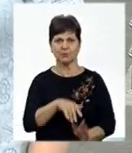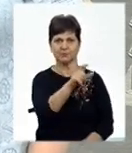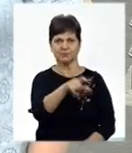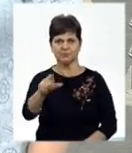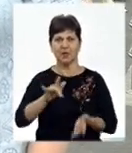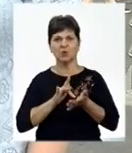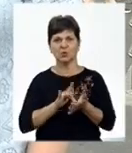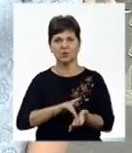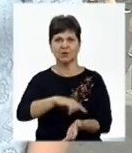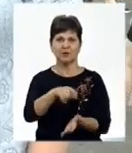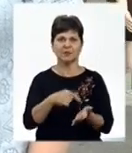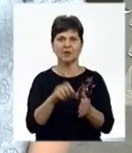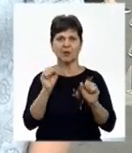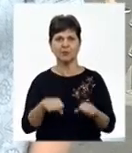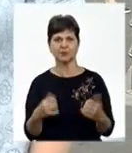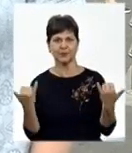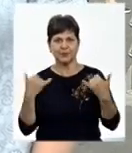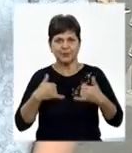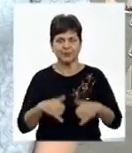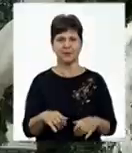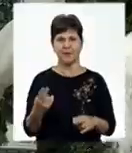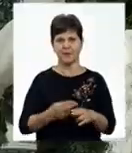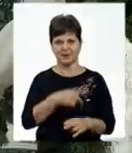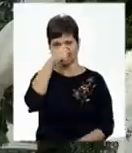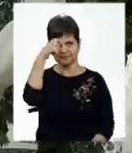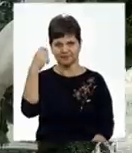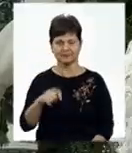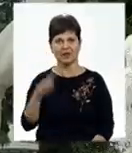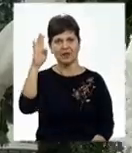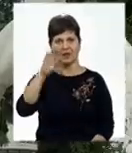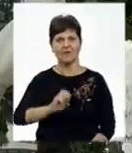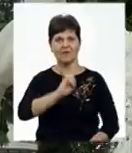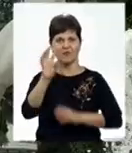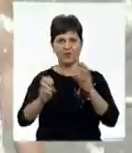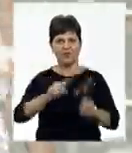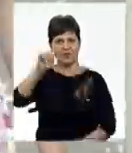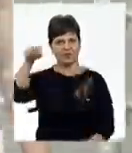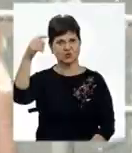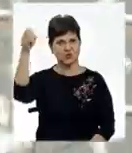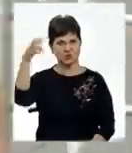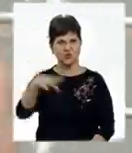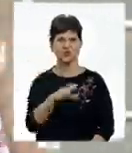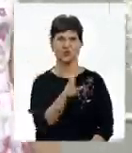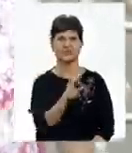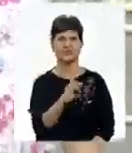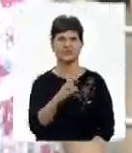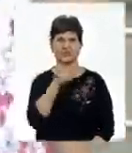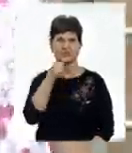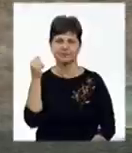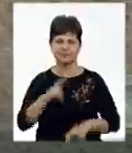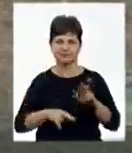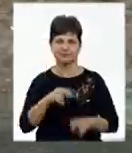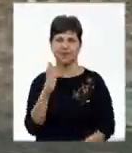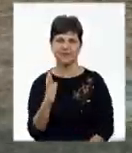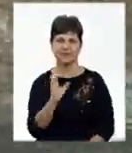туристи і місцеві змогли охолодитися та розважитися у спеку. Водограй-сонячна система у Вінниці побудували рік тому. Василь Стасюк,